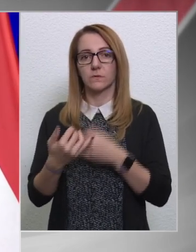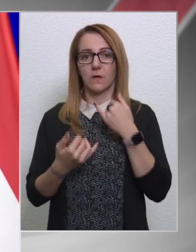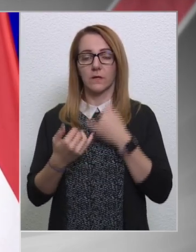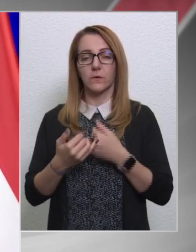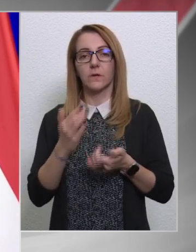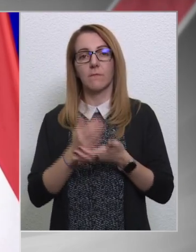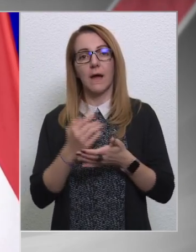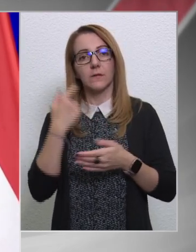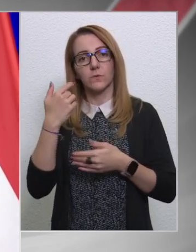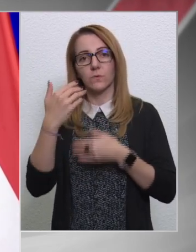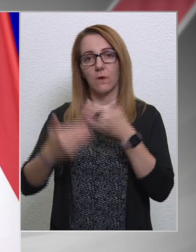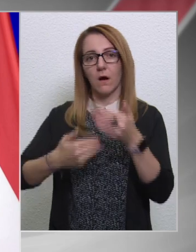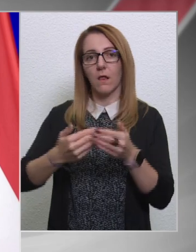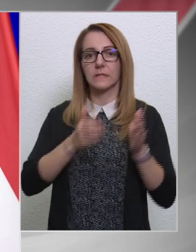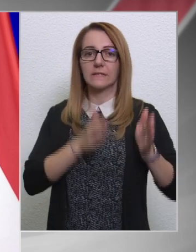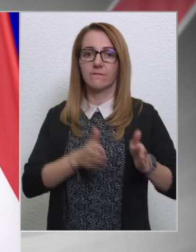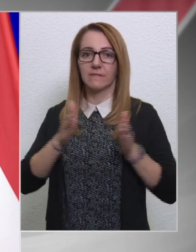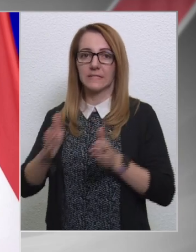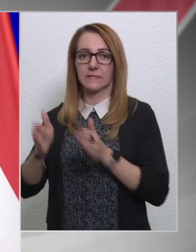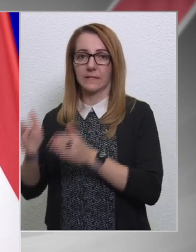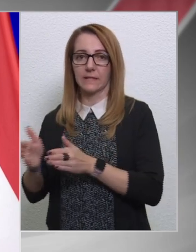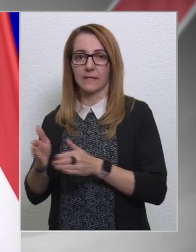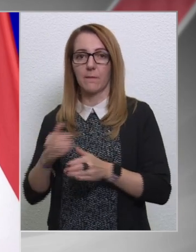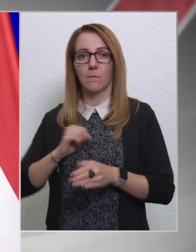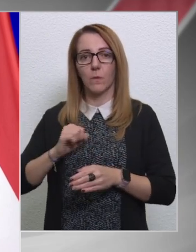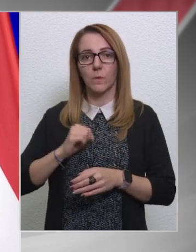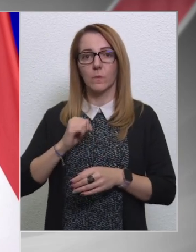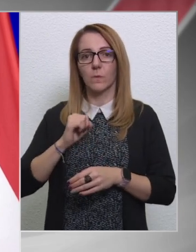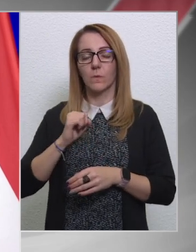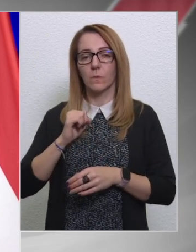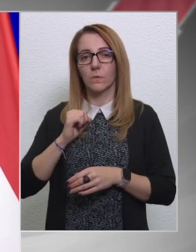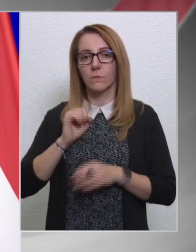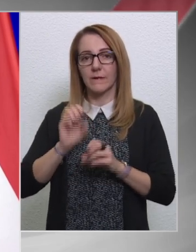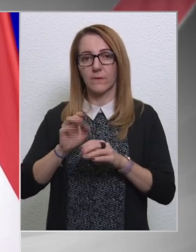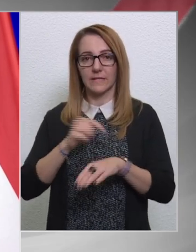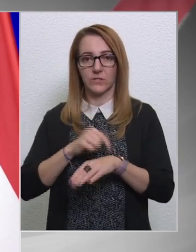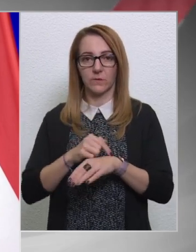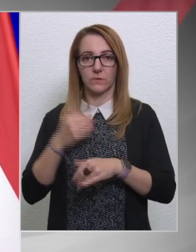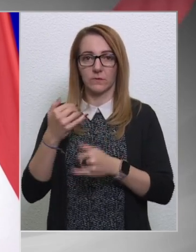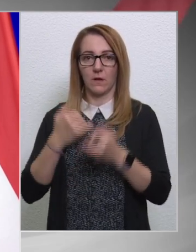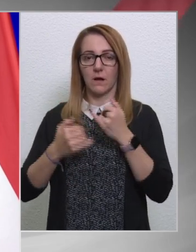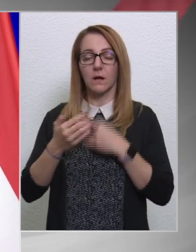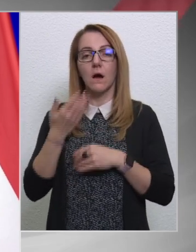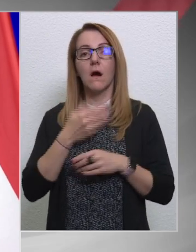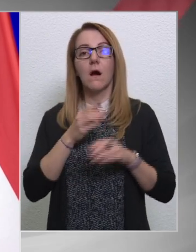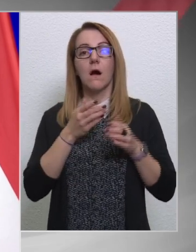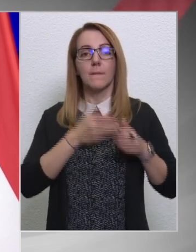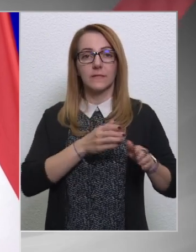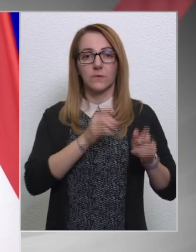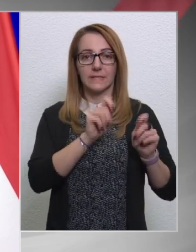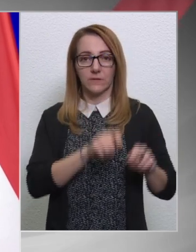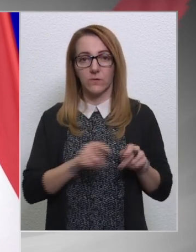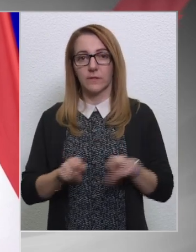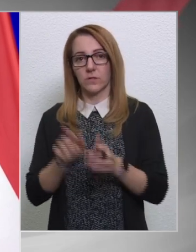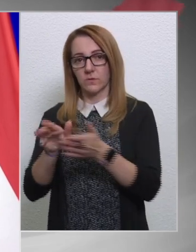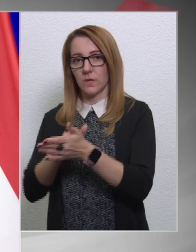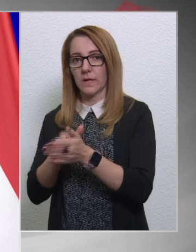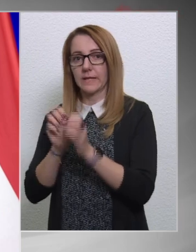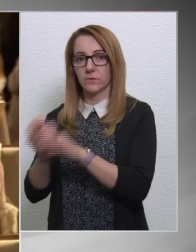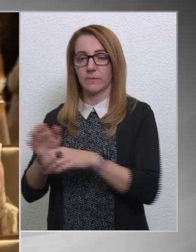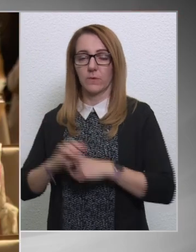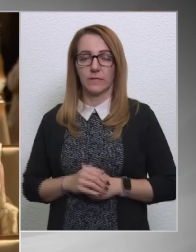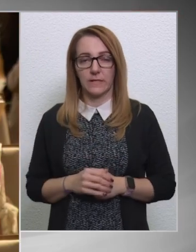addigra már előre tudjunk haladni. Egy feszített tempólyú beruházási időszakra lesz szükség, amint megszületik a döntés, hozzánlátunk ezekhez.